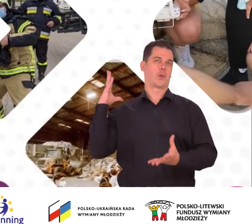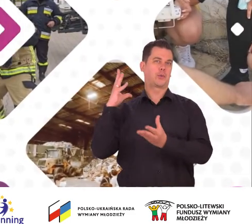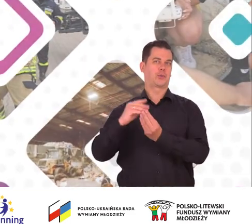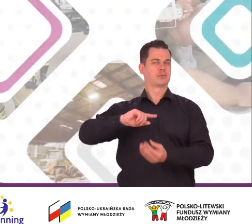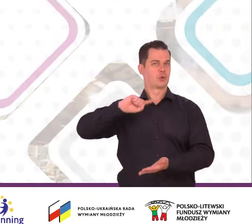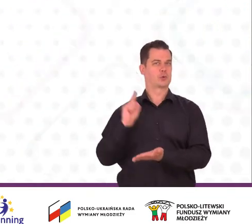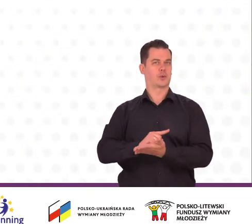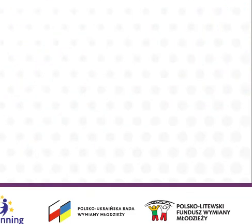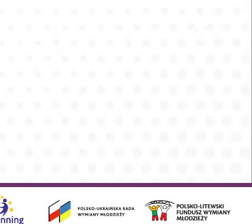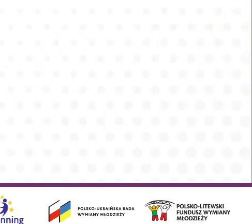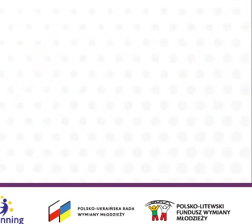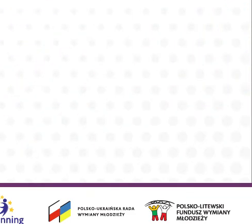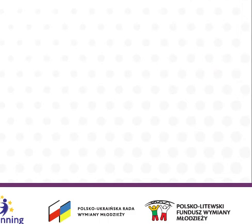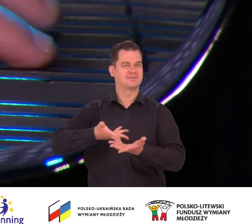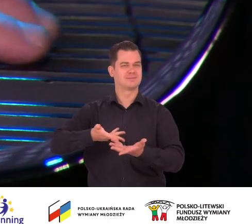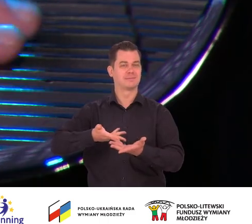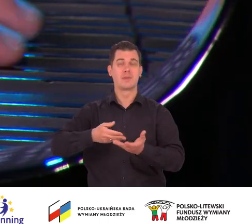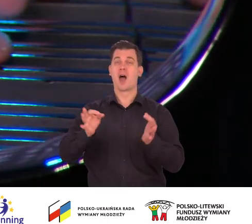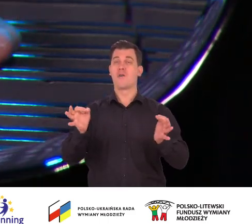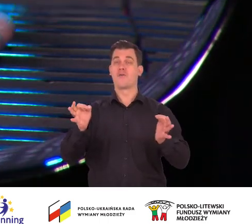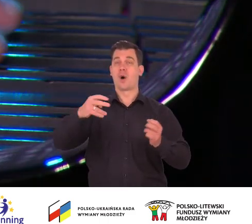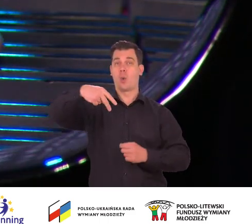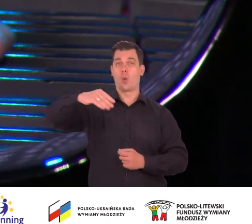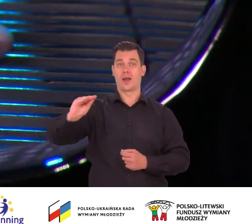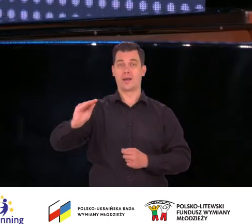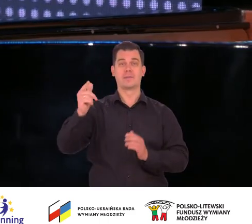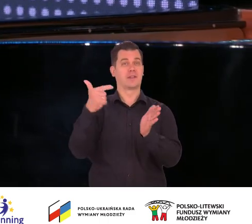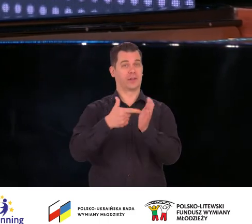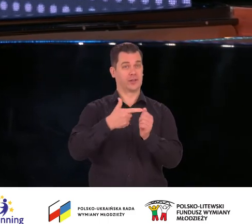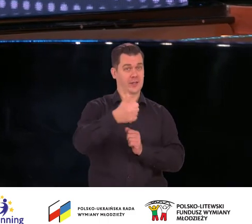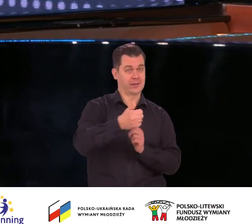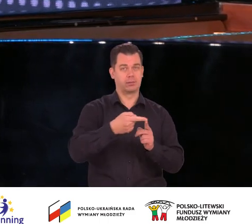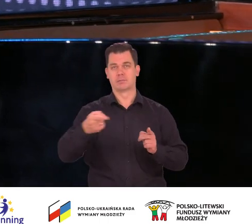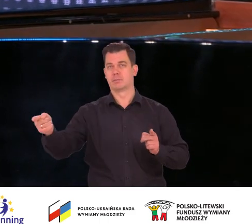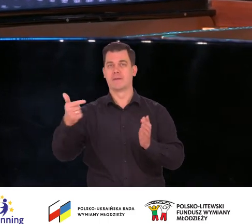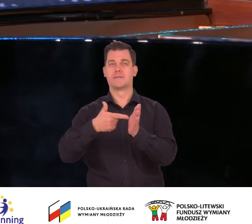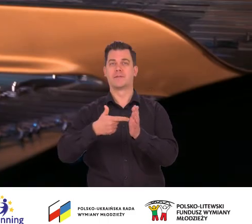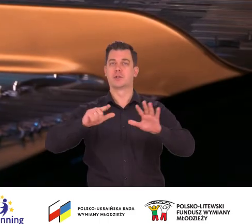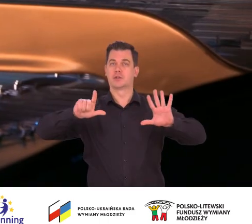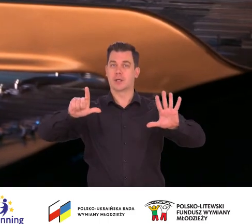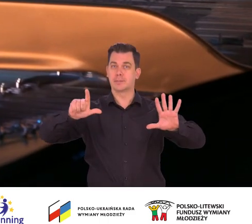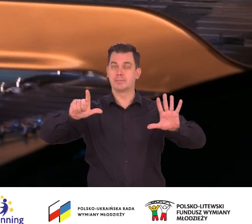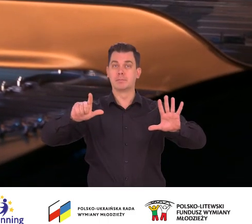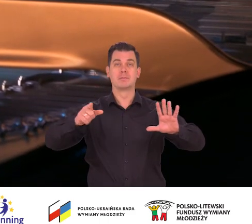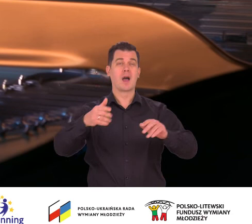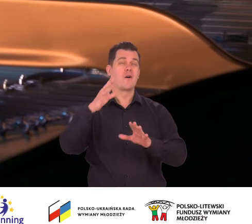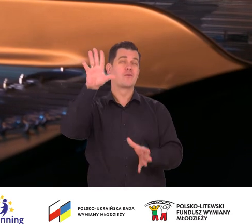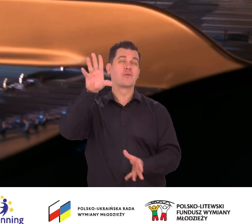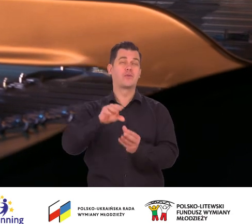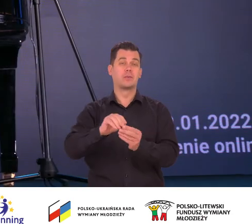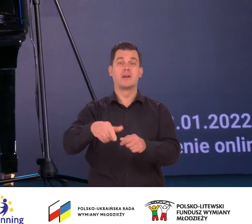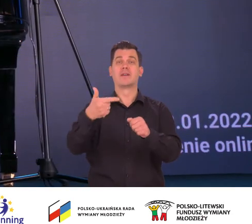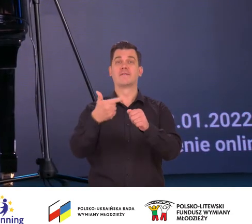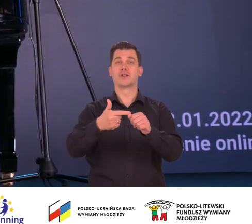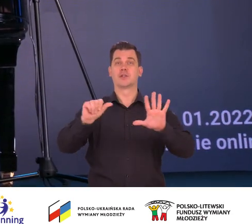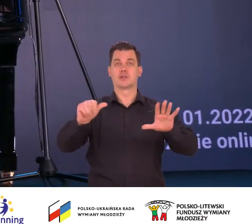beneficjentów programu. Obecnie w budżetach Unii Europejskiej na lata 2021-2027 zarezerwowano ponad